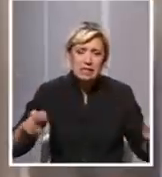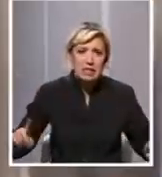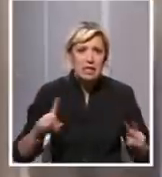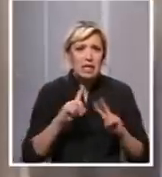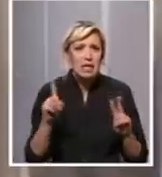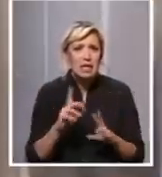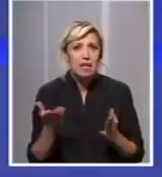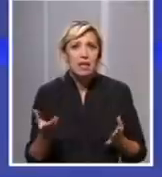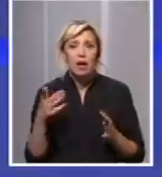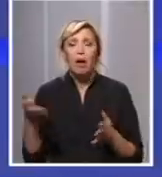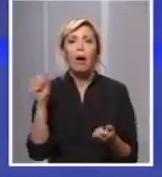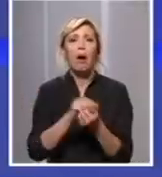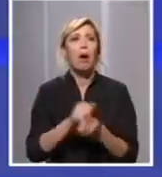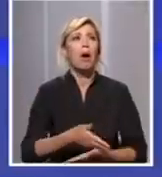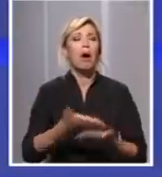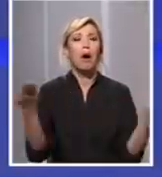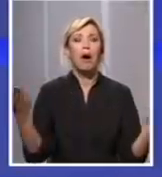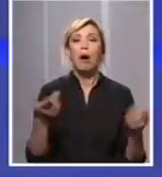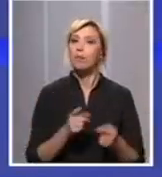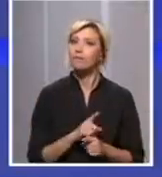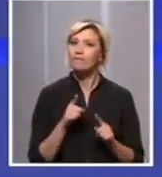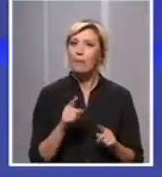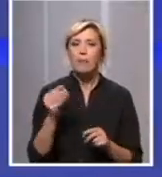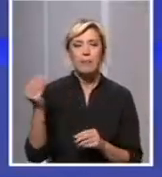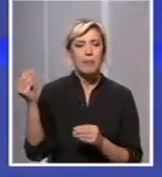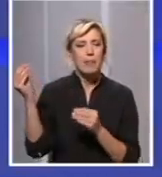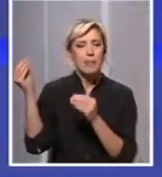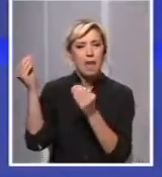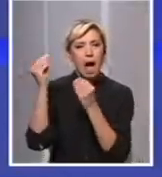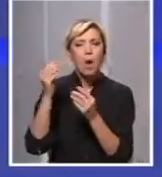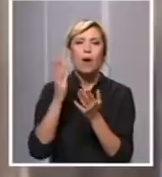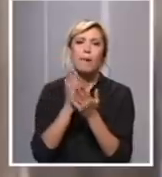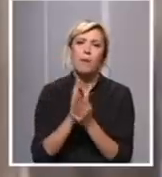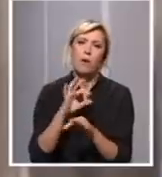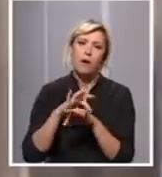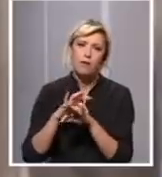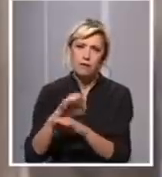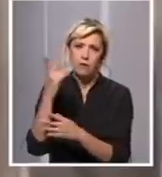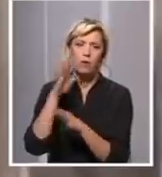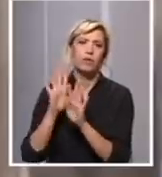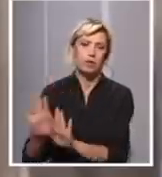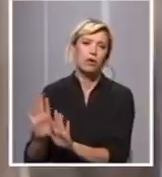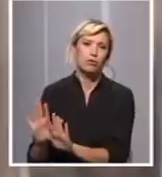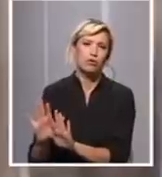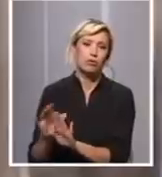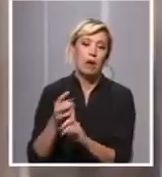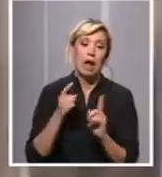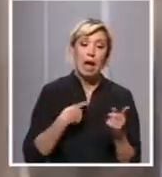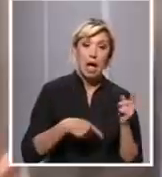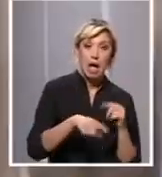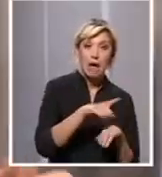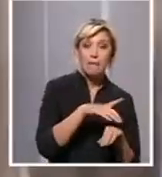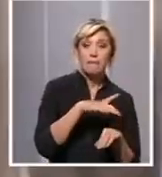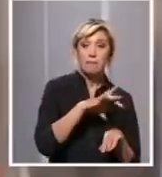naučnici da stanu i to je sve stvorilo konfuziju. Nauka mora da vodi računa o tome, a mi smo tu da dajemo jasne